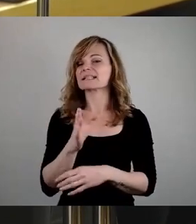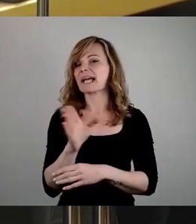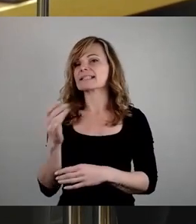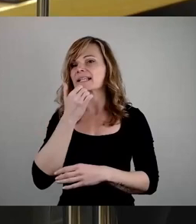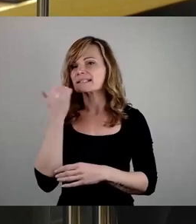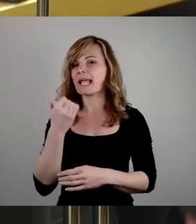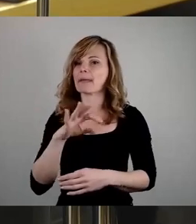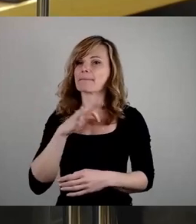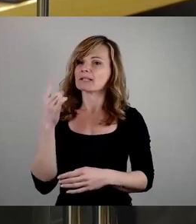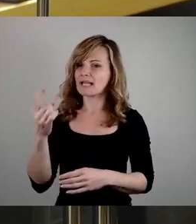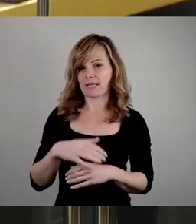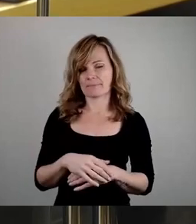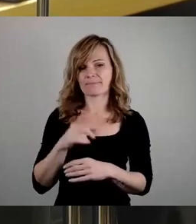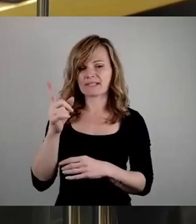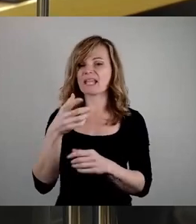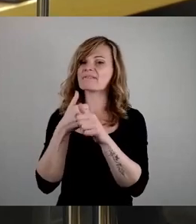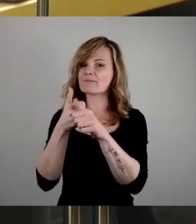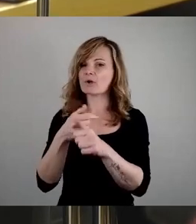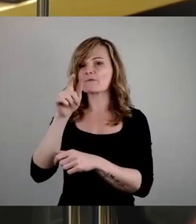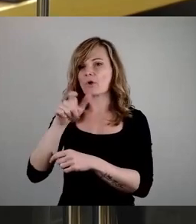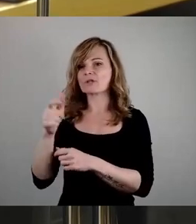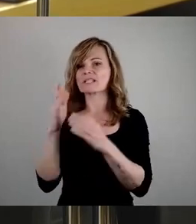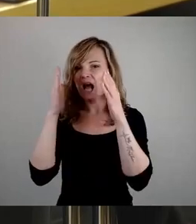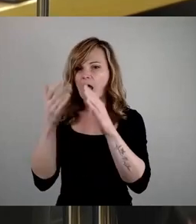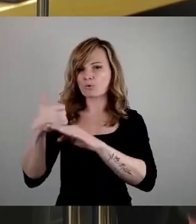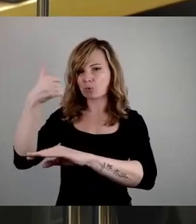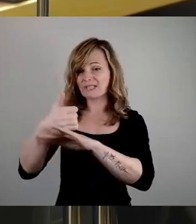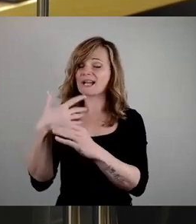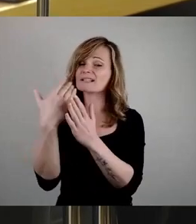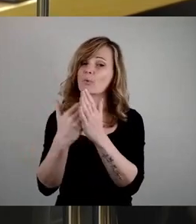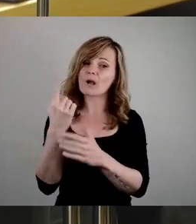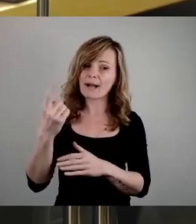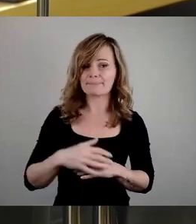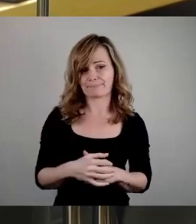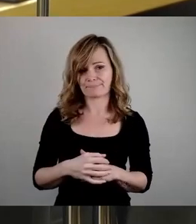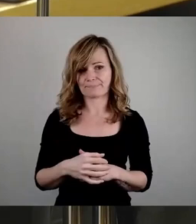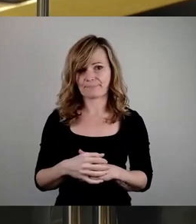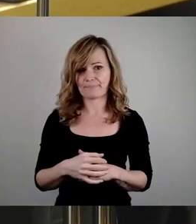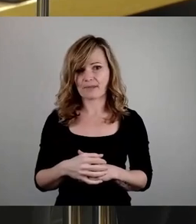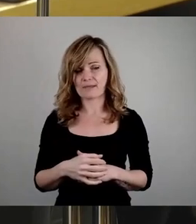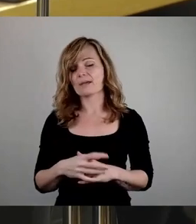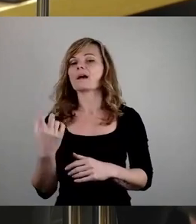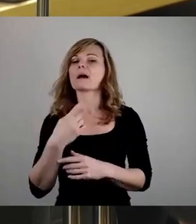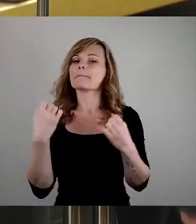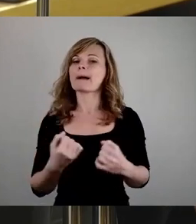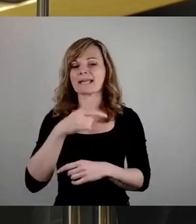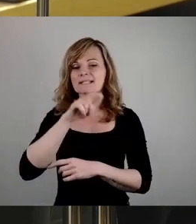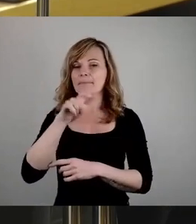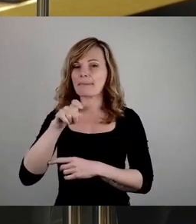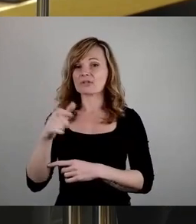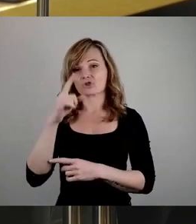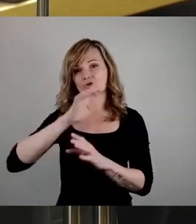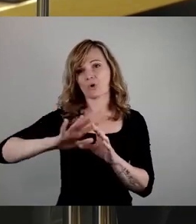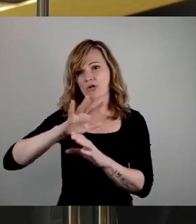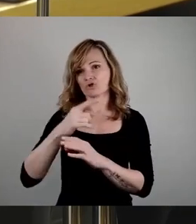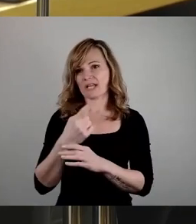sind. Sie verfolgen ein völkisch-autoritäres Programm. Nach der Überzeugung der allermeisten Bürgerinnen und Bürger in Deutschland, auch